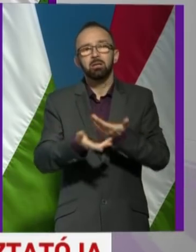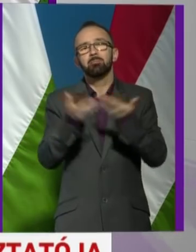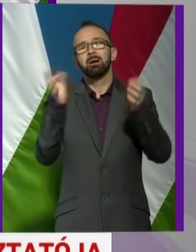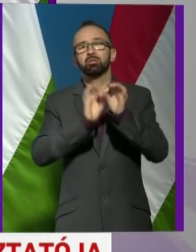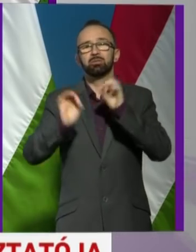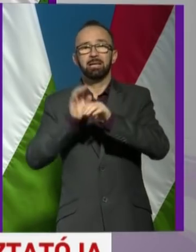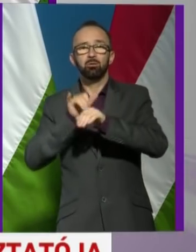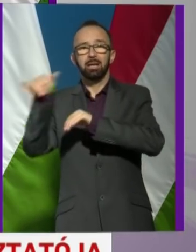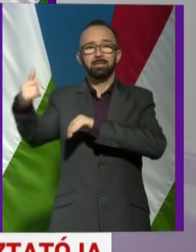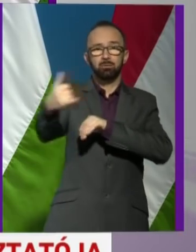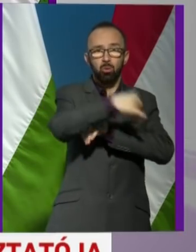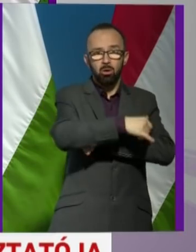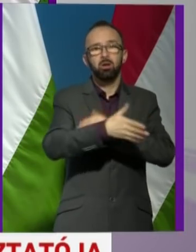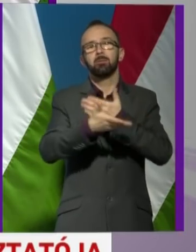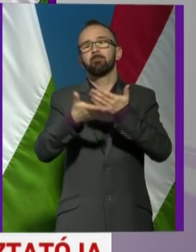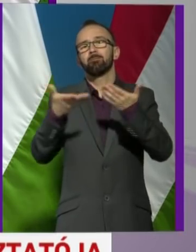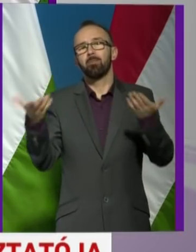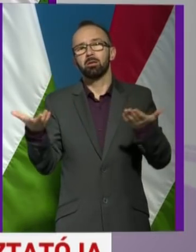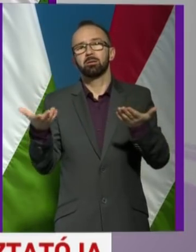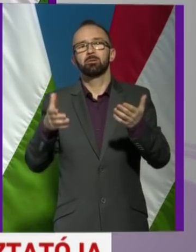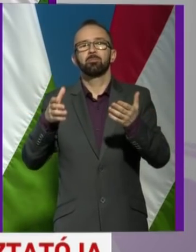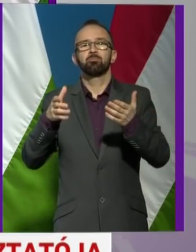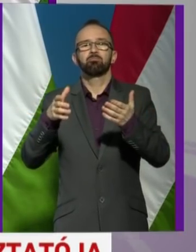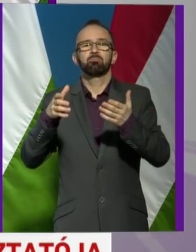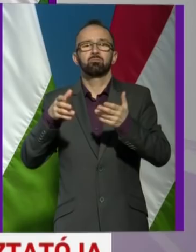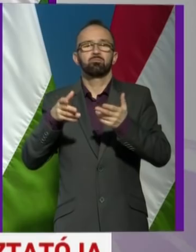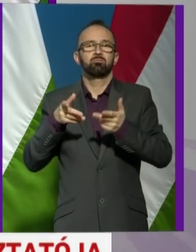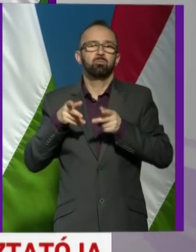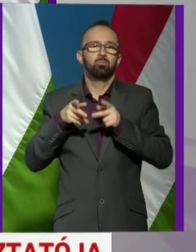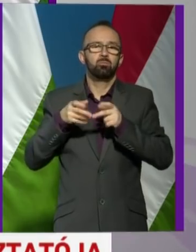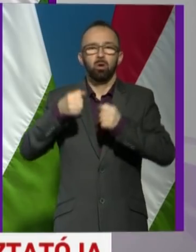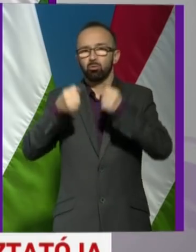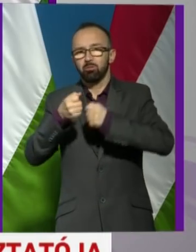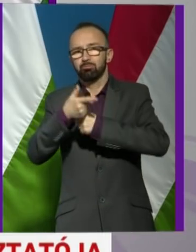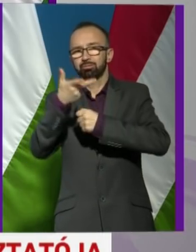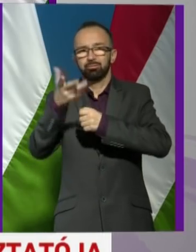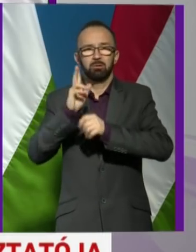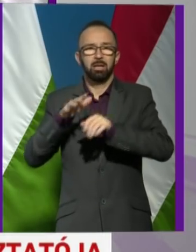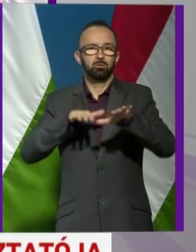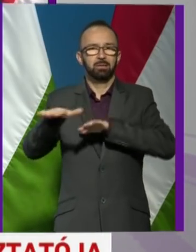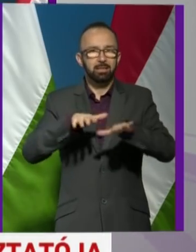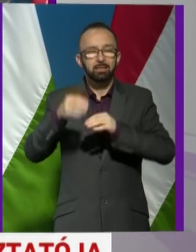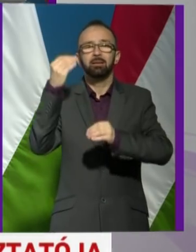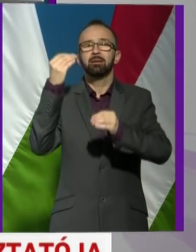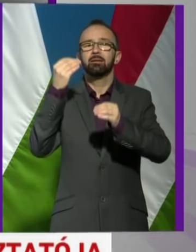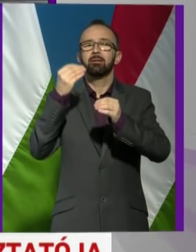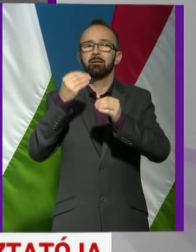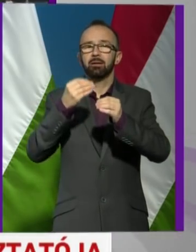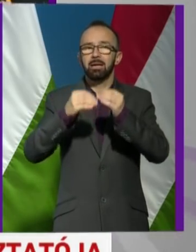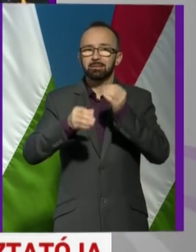más országon keresztül, akár szárazföldön be tud jutni az országba. Éppen ezért